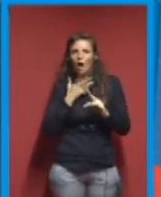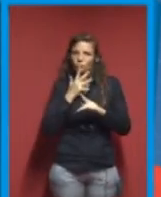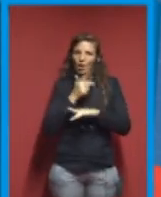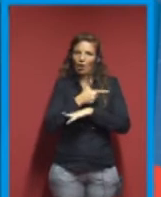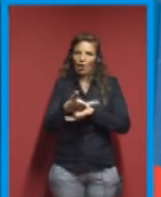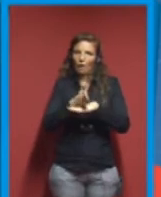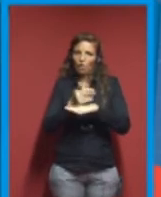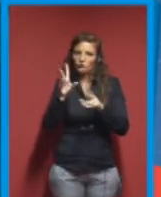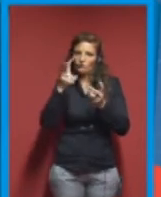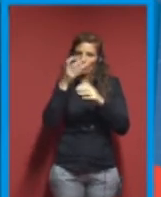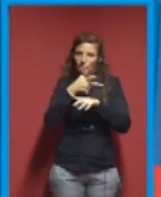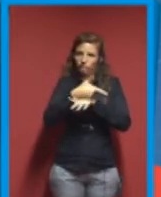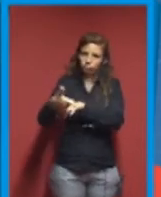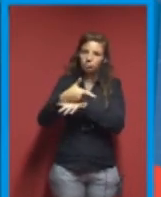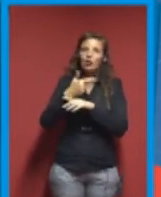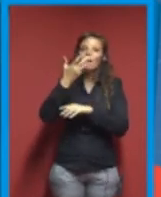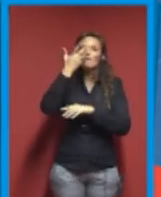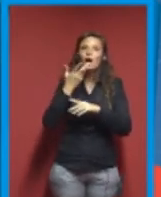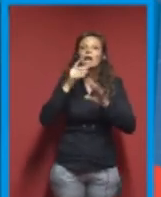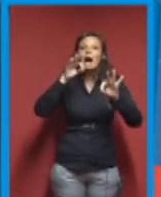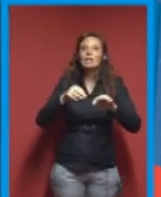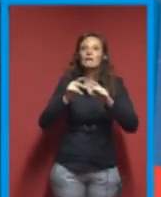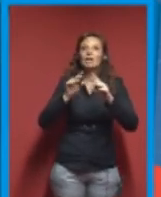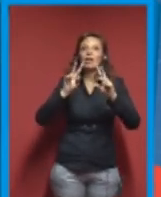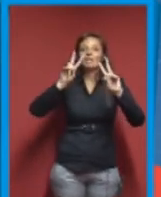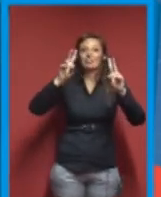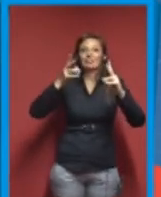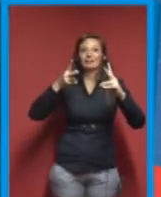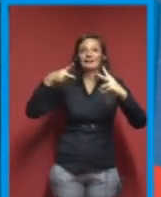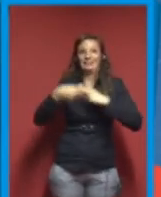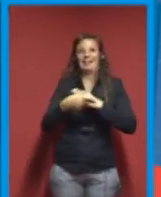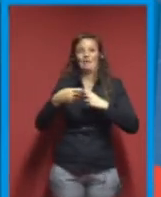e volevano raggiungere un traguardo di 3.000 o more.